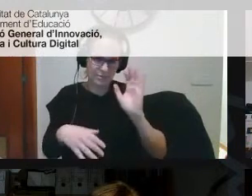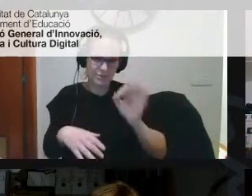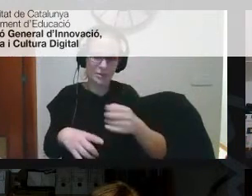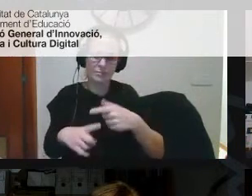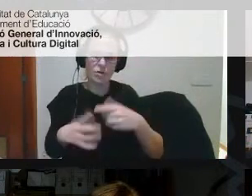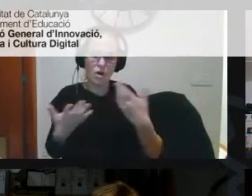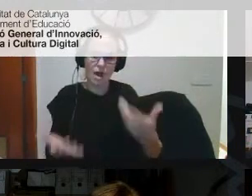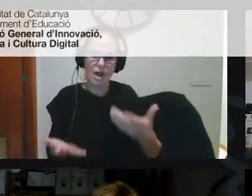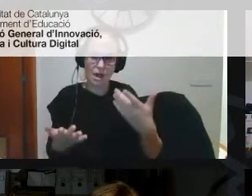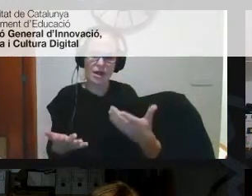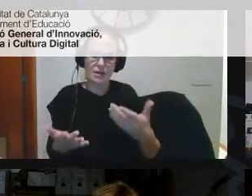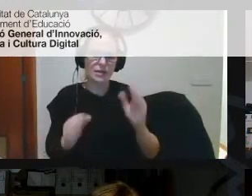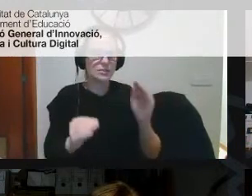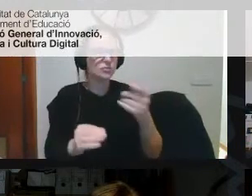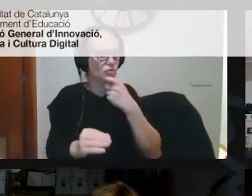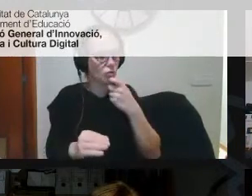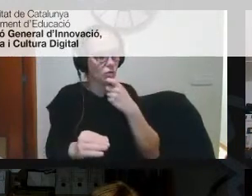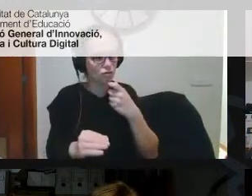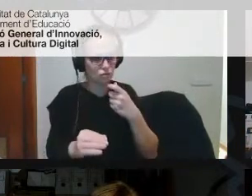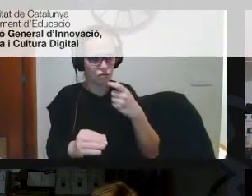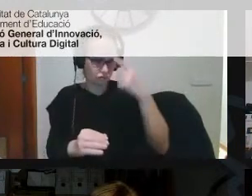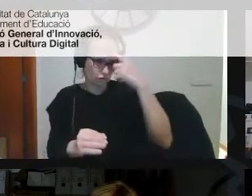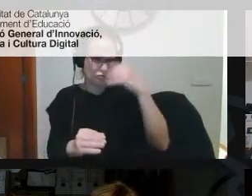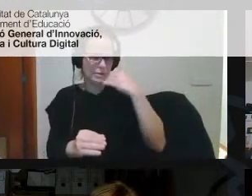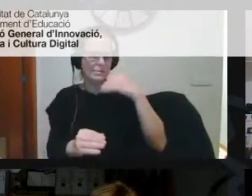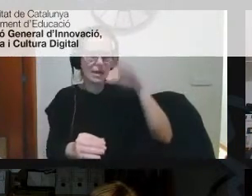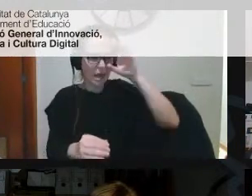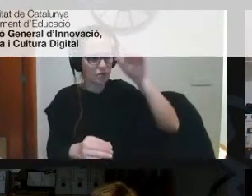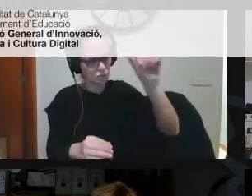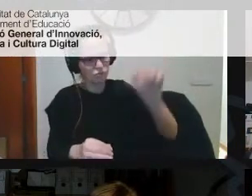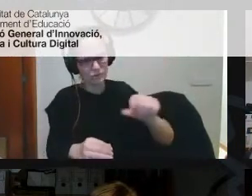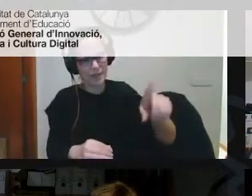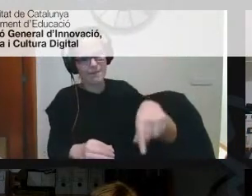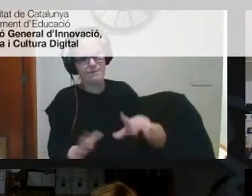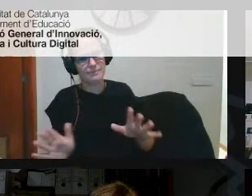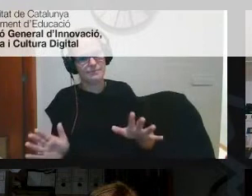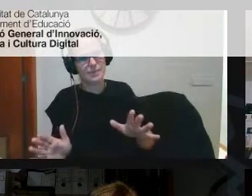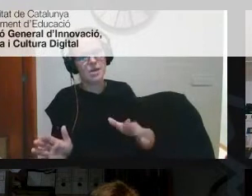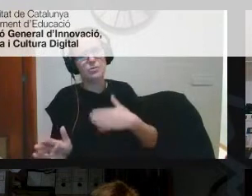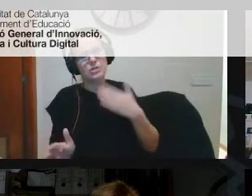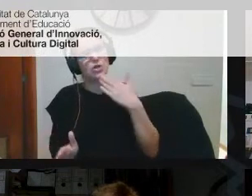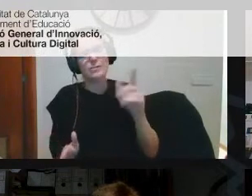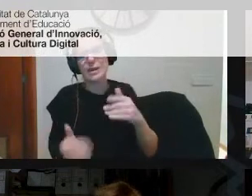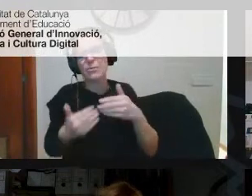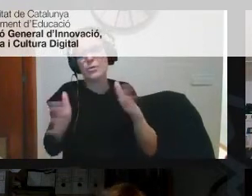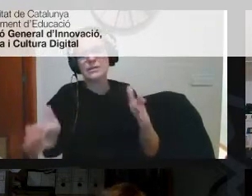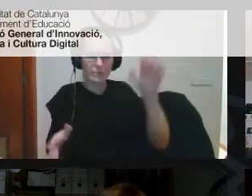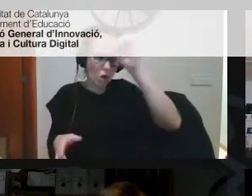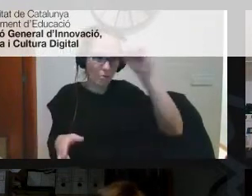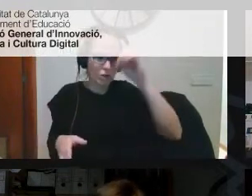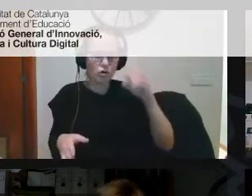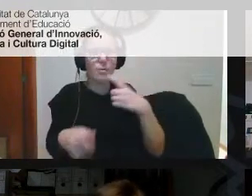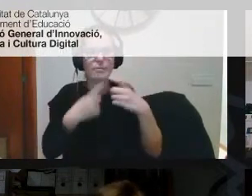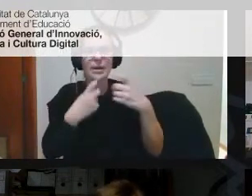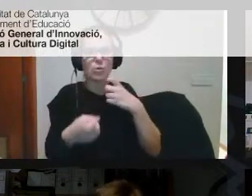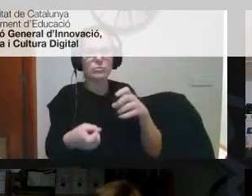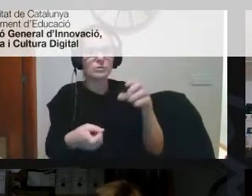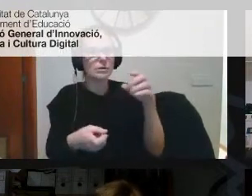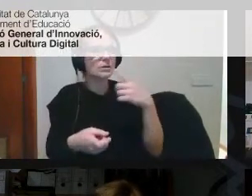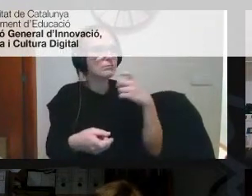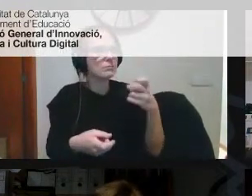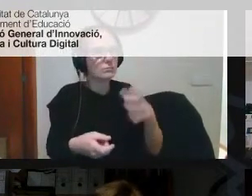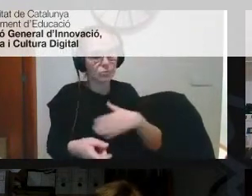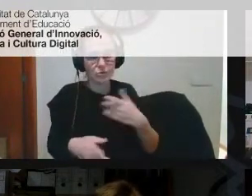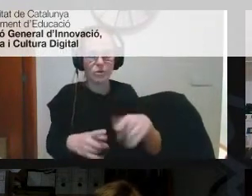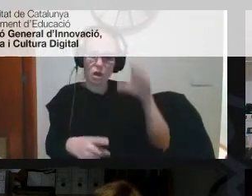es tenen en compte els seus gustos i sobre això se'ls escolta potser no els demanem obertament una opinió en forma d'enquesta però sí